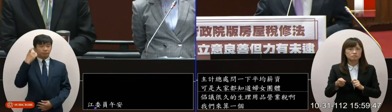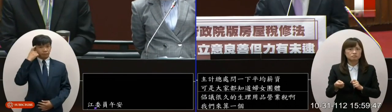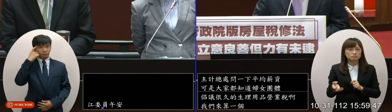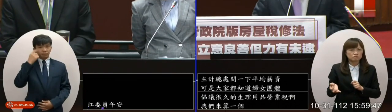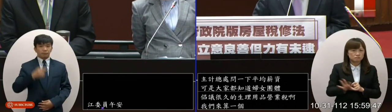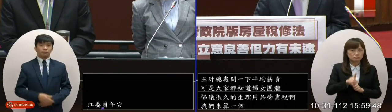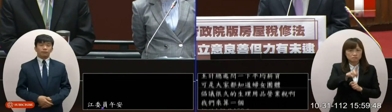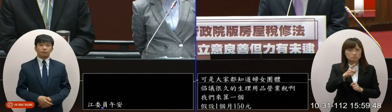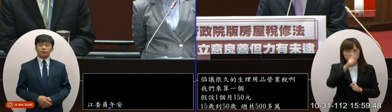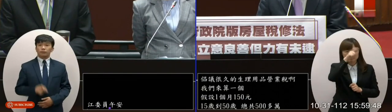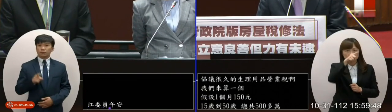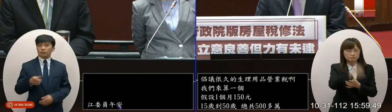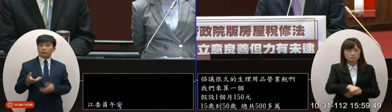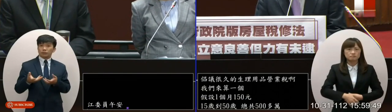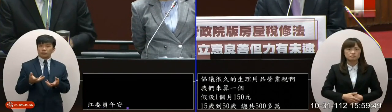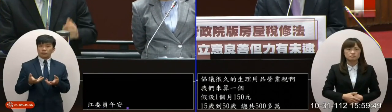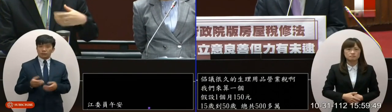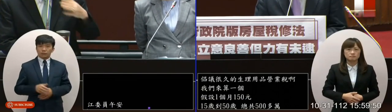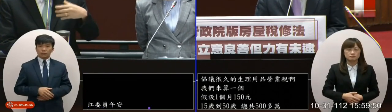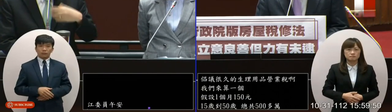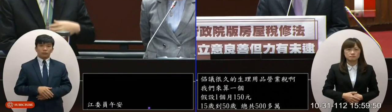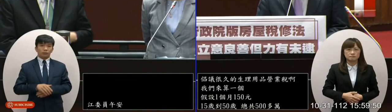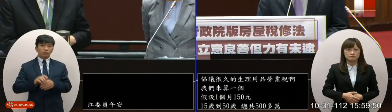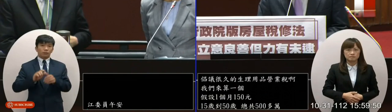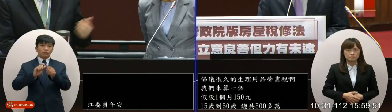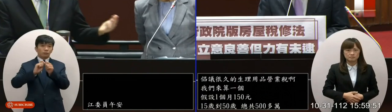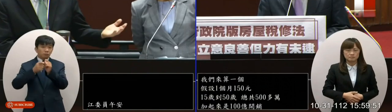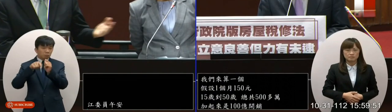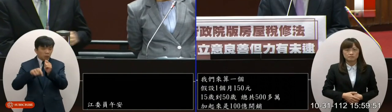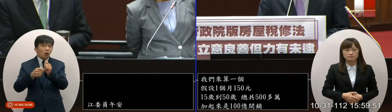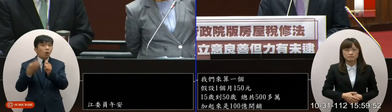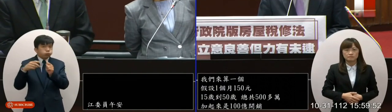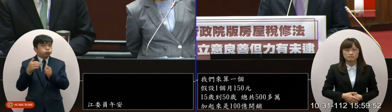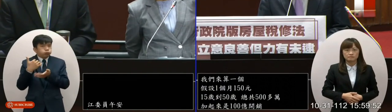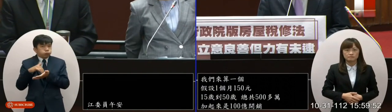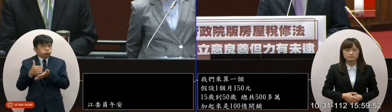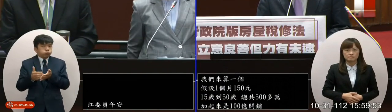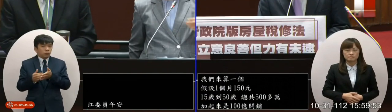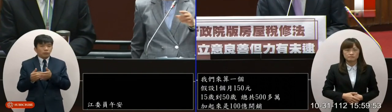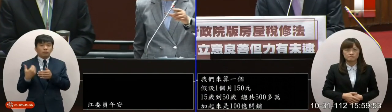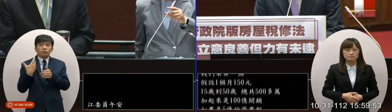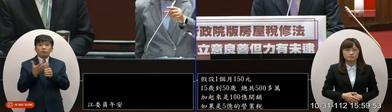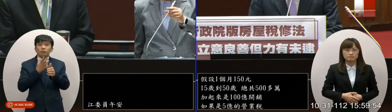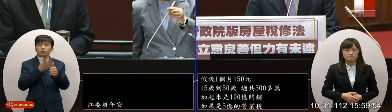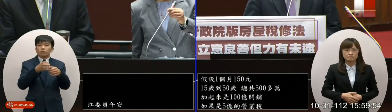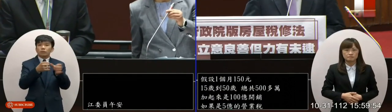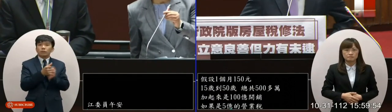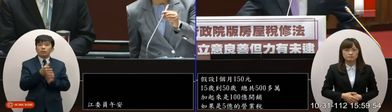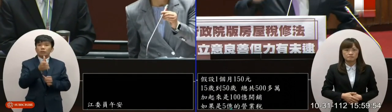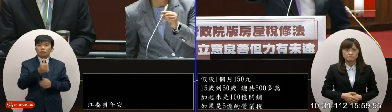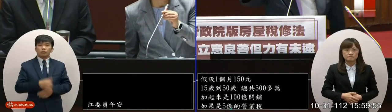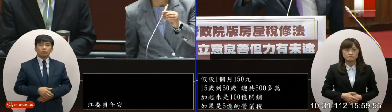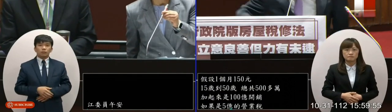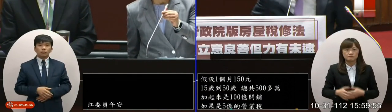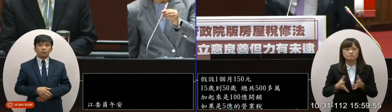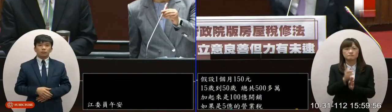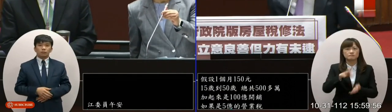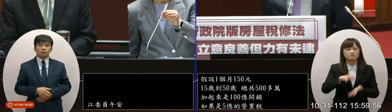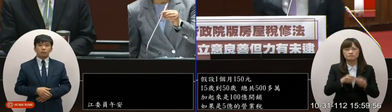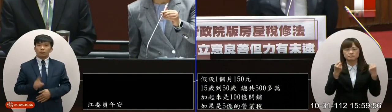業稅吧這個部分我因為稅要再算一下我是問我們部長的意見好了跟委員